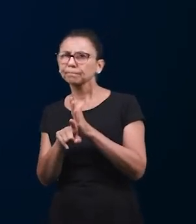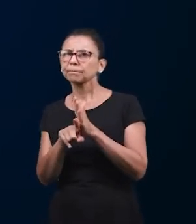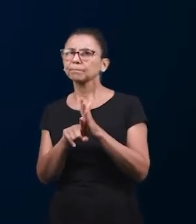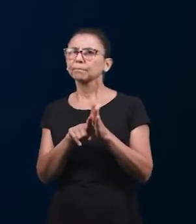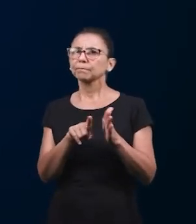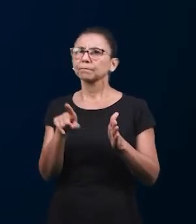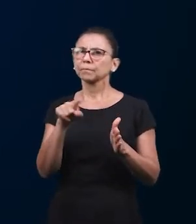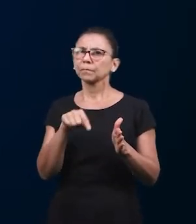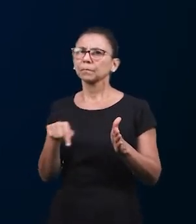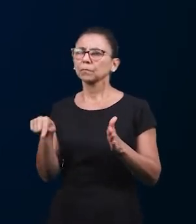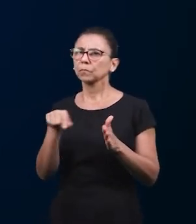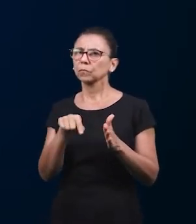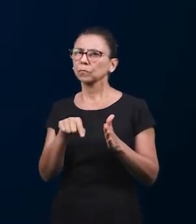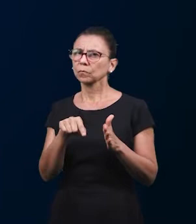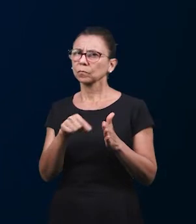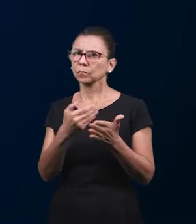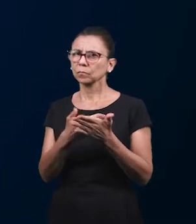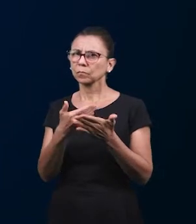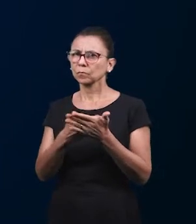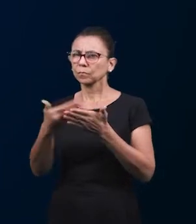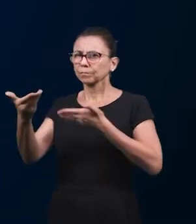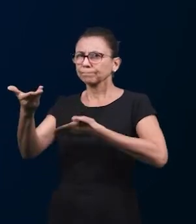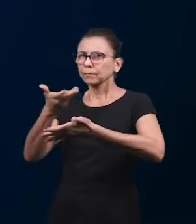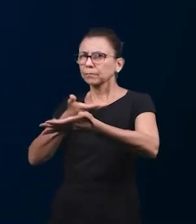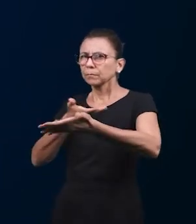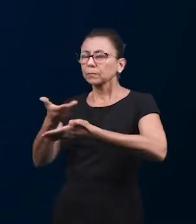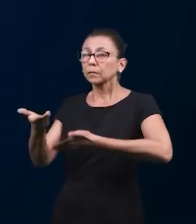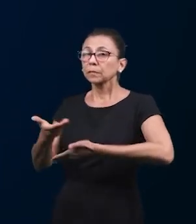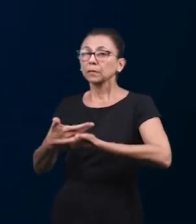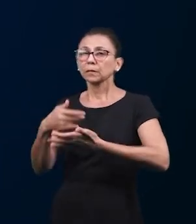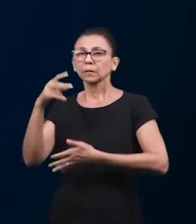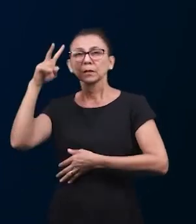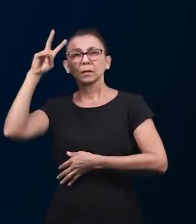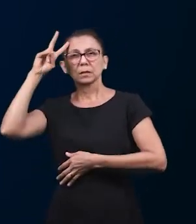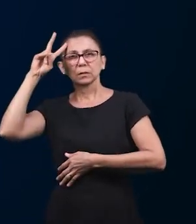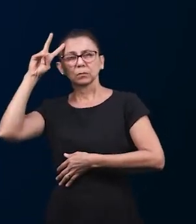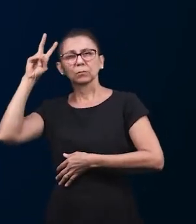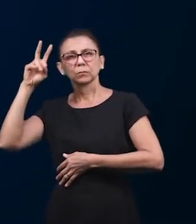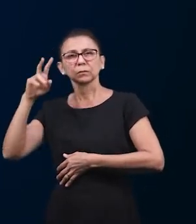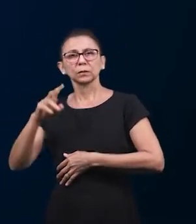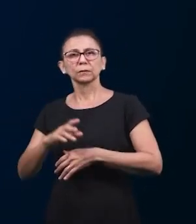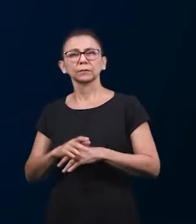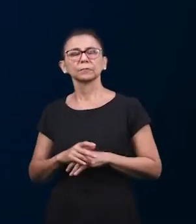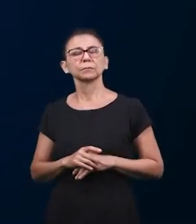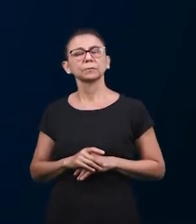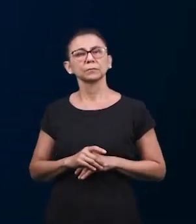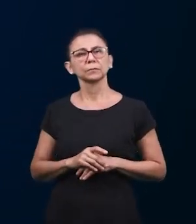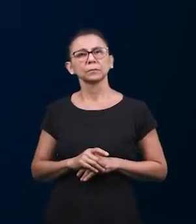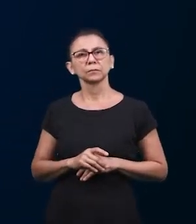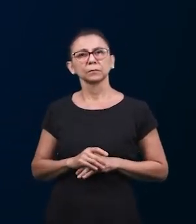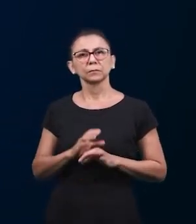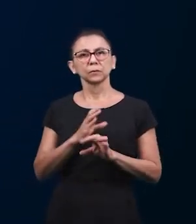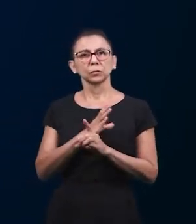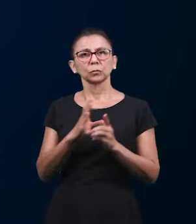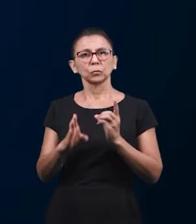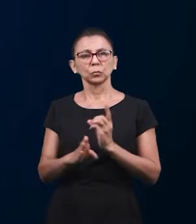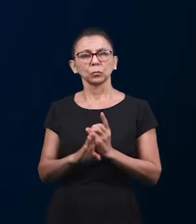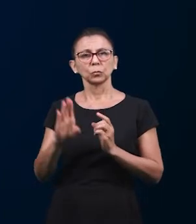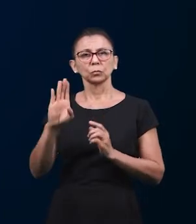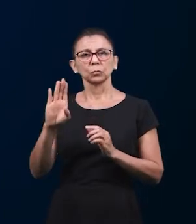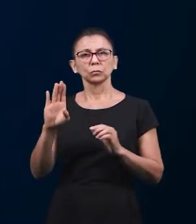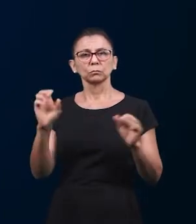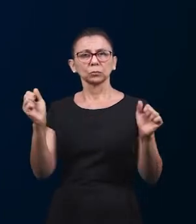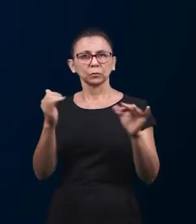Мы отвечаем на вопросы. Мы собираемся всей церковью по понедельникам и разбираем